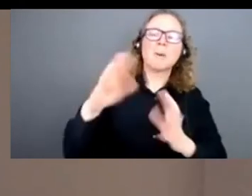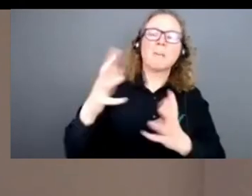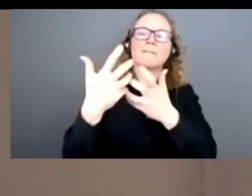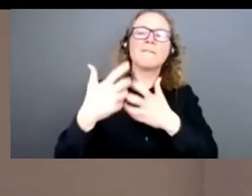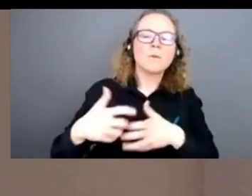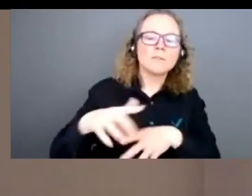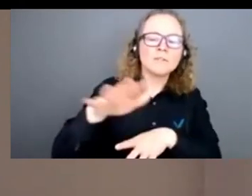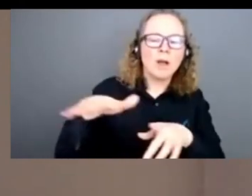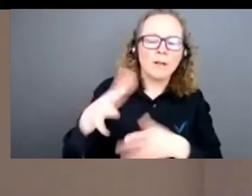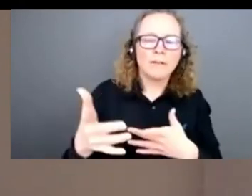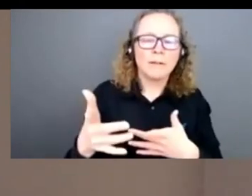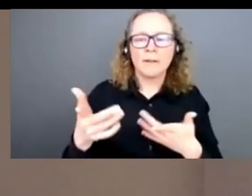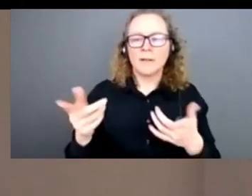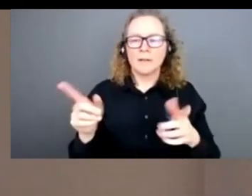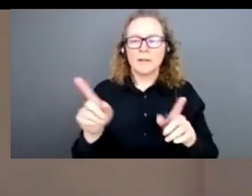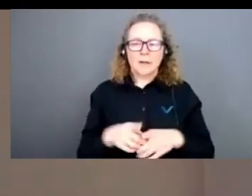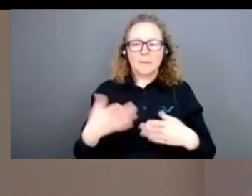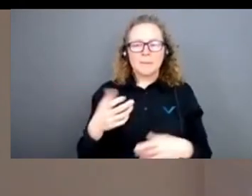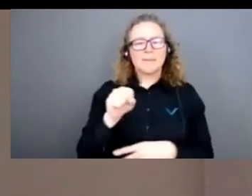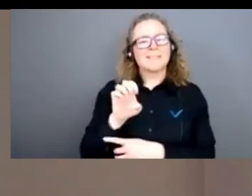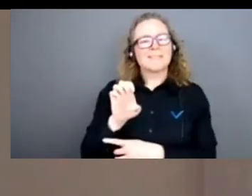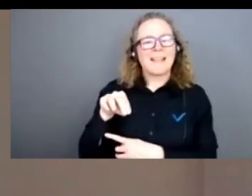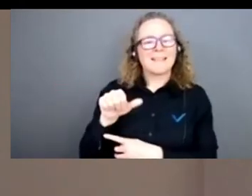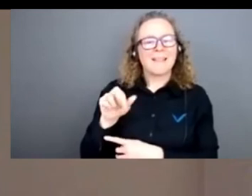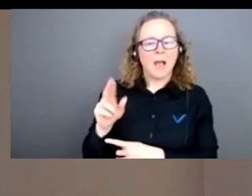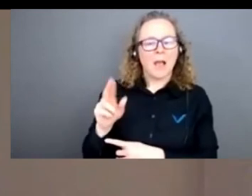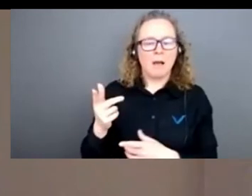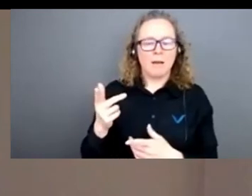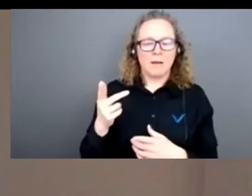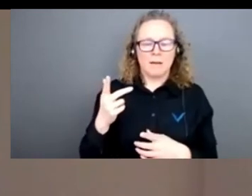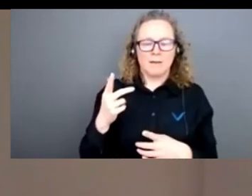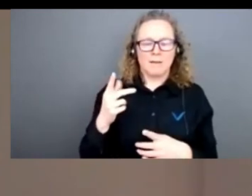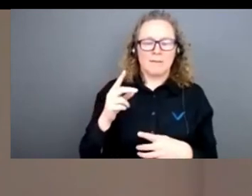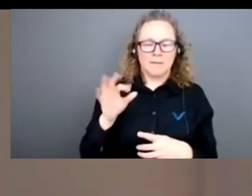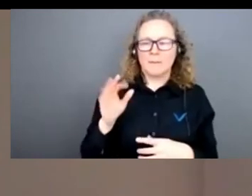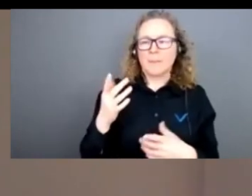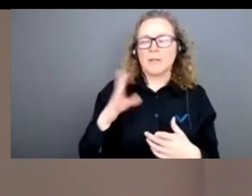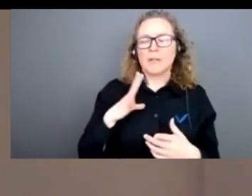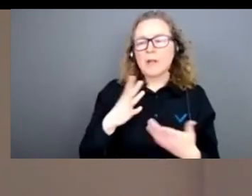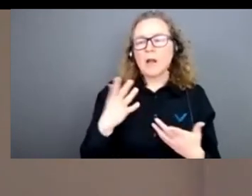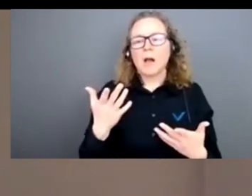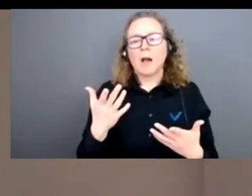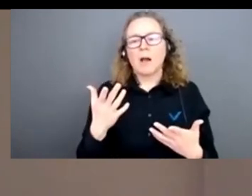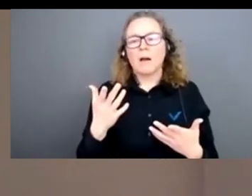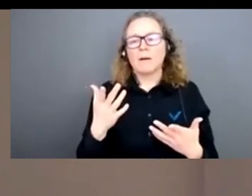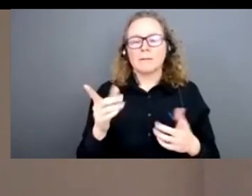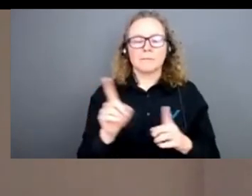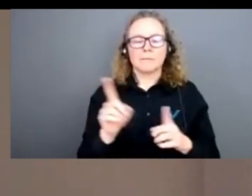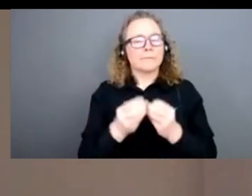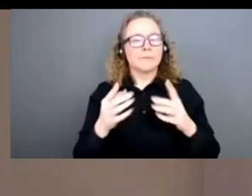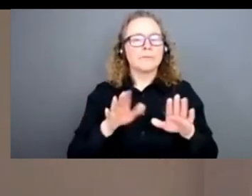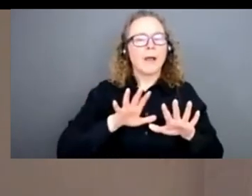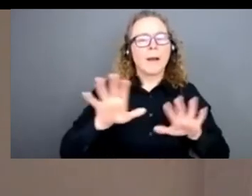comme Tobias Lénard, par exemple, ont vraiment pensé que le marché peut aider. Et puis d'autres, comme Saint-Bon-Metsu, par exemple,